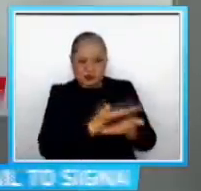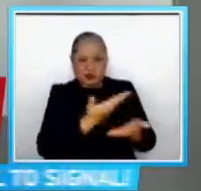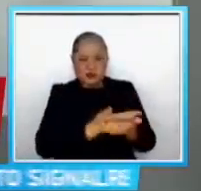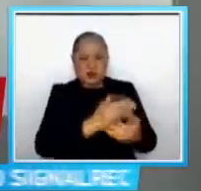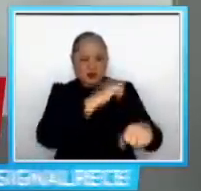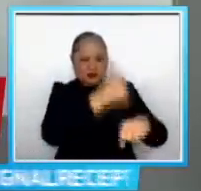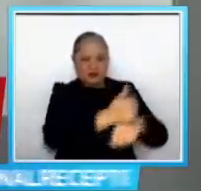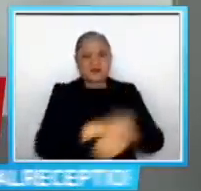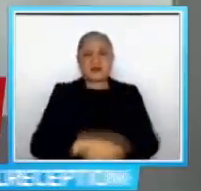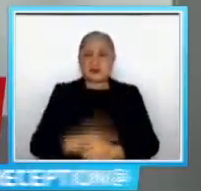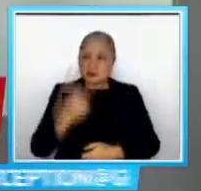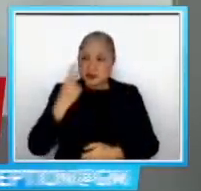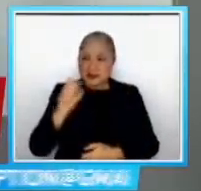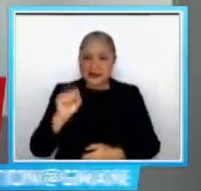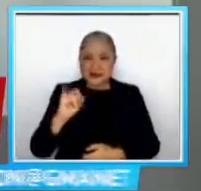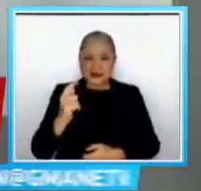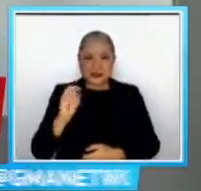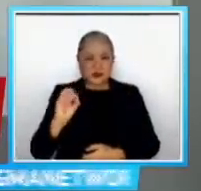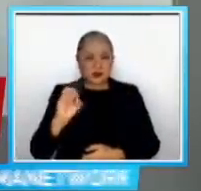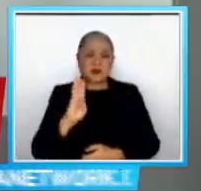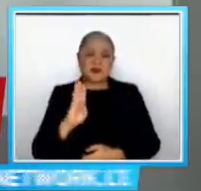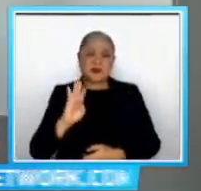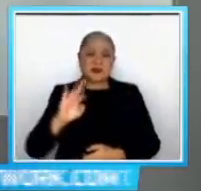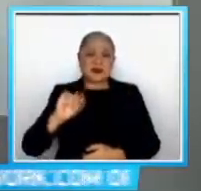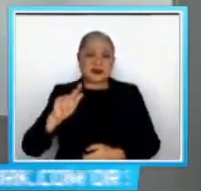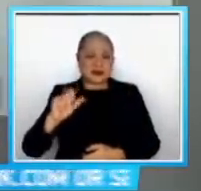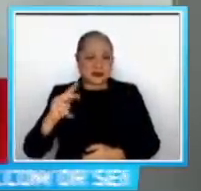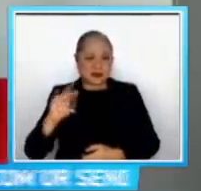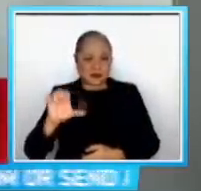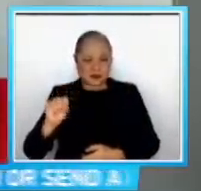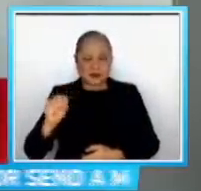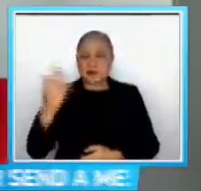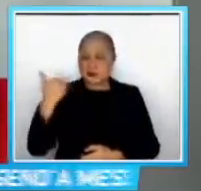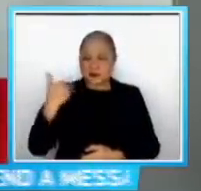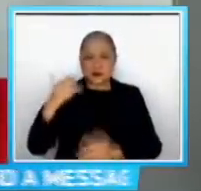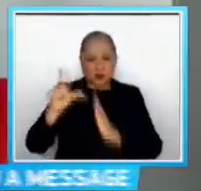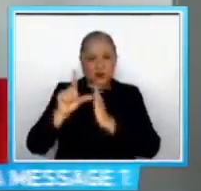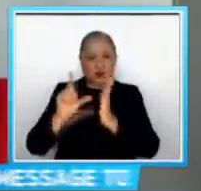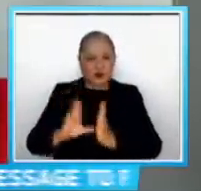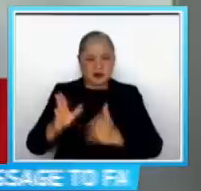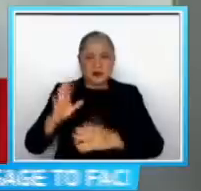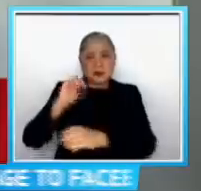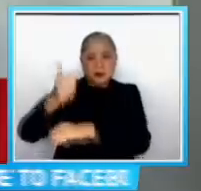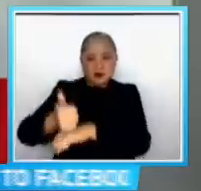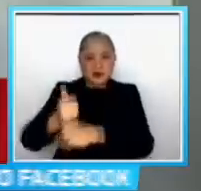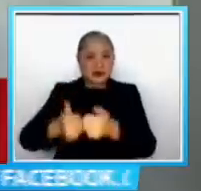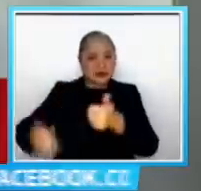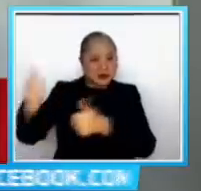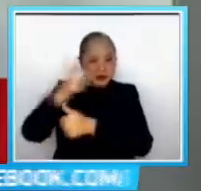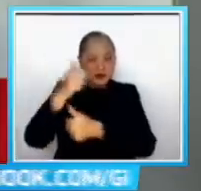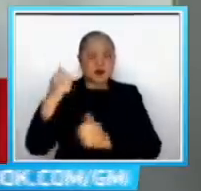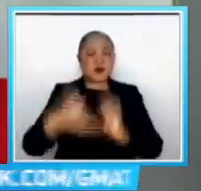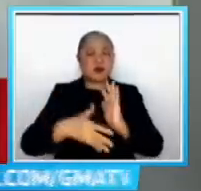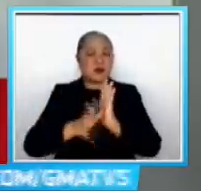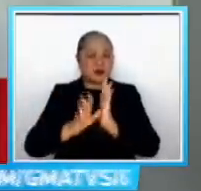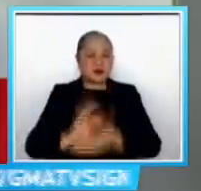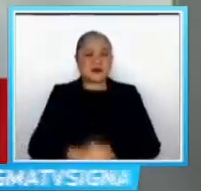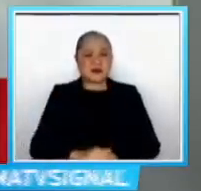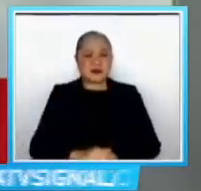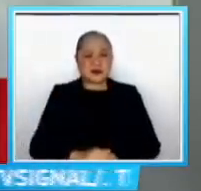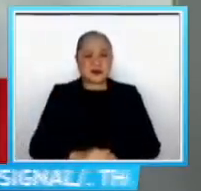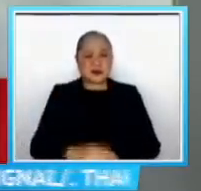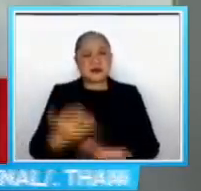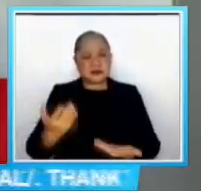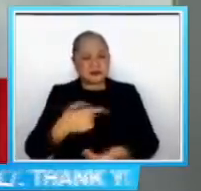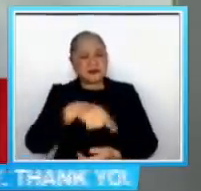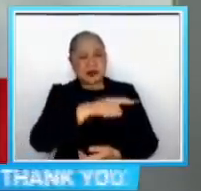was a practicing election lawyer when he was appointed Chairman pa So ultimately it will really